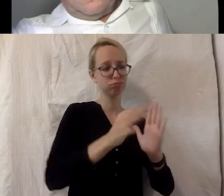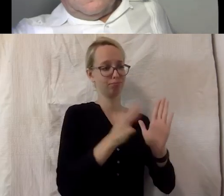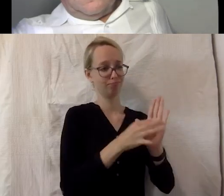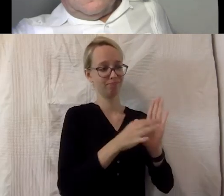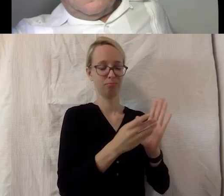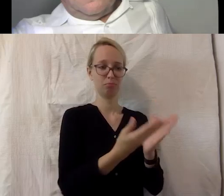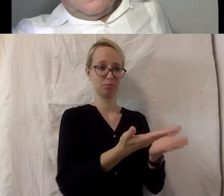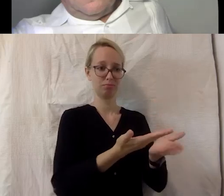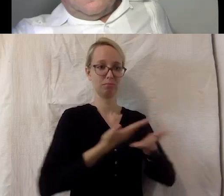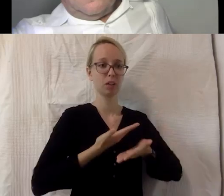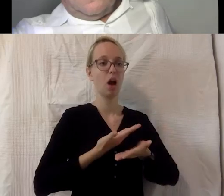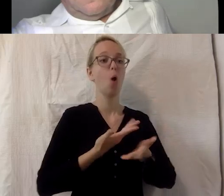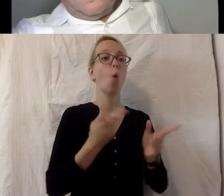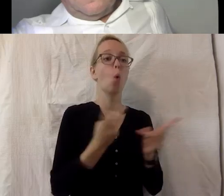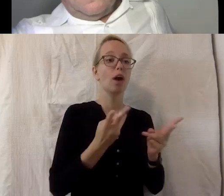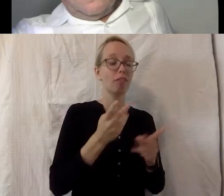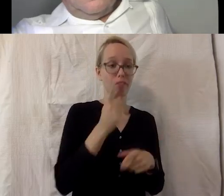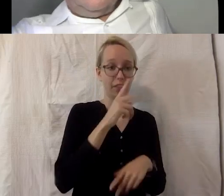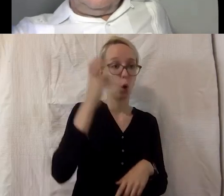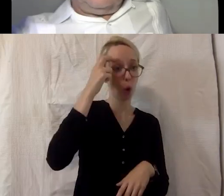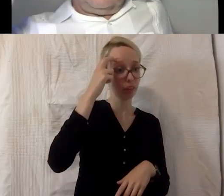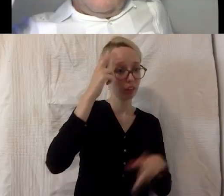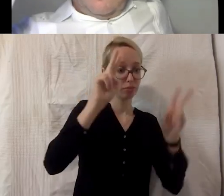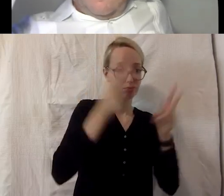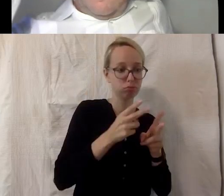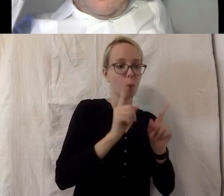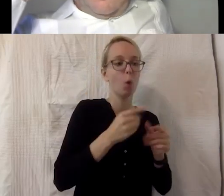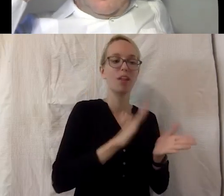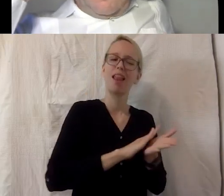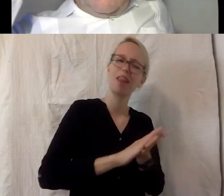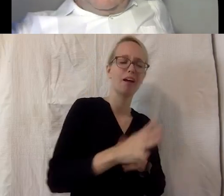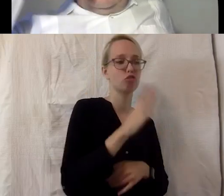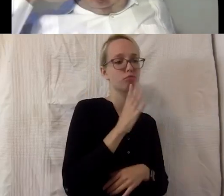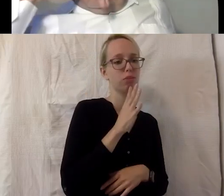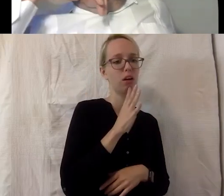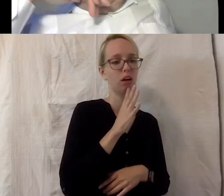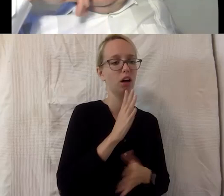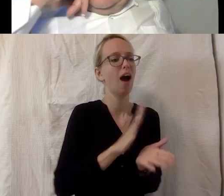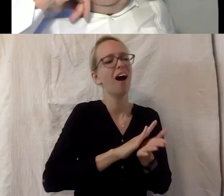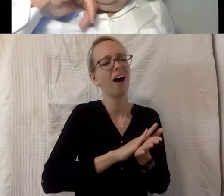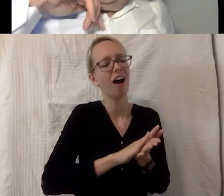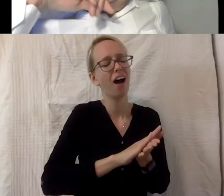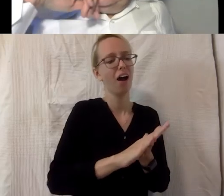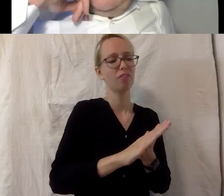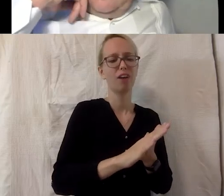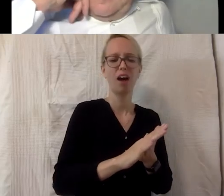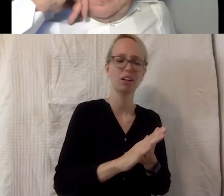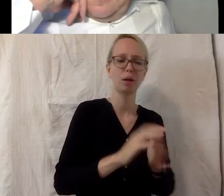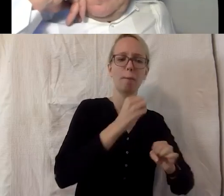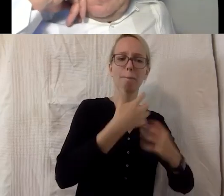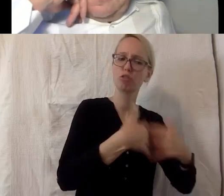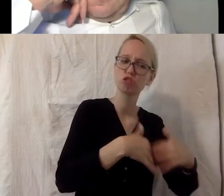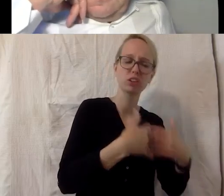Informationen in leichter Sprache und eben auch leicht zu bedienende Geräte. Das ist alles ein Teil der Barrierefreiheit, Digitalen.